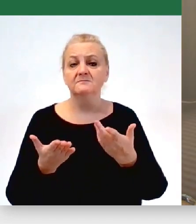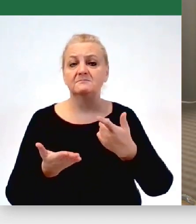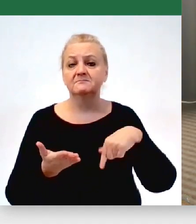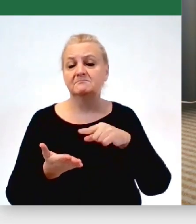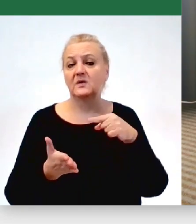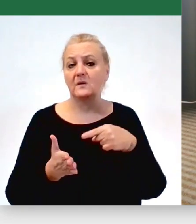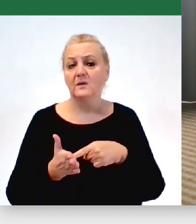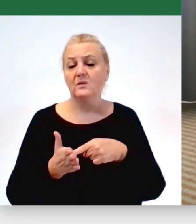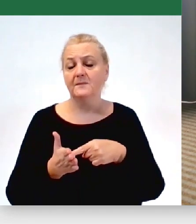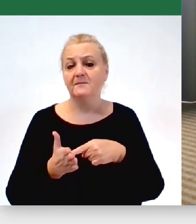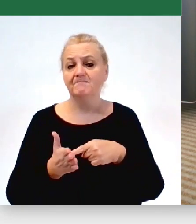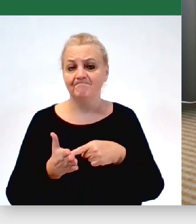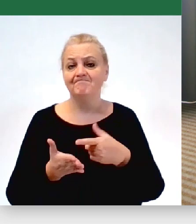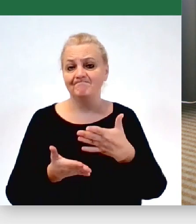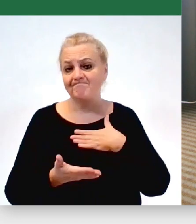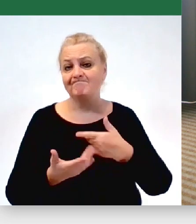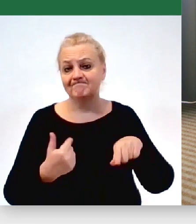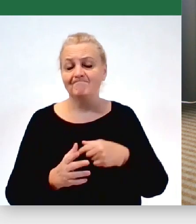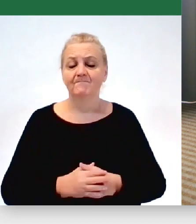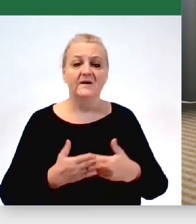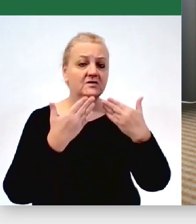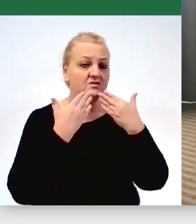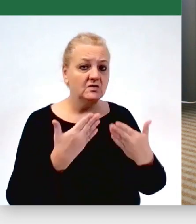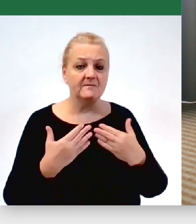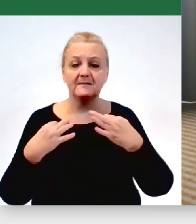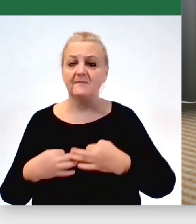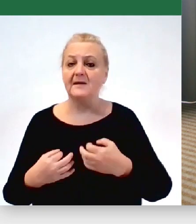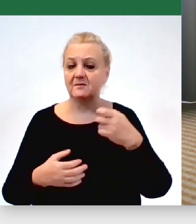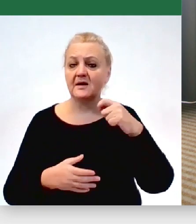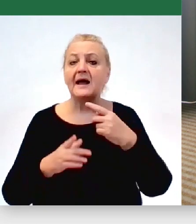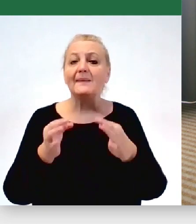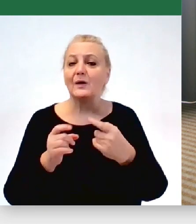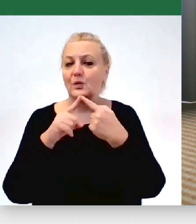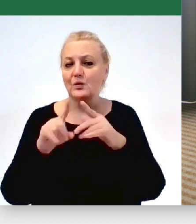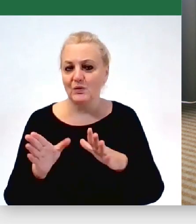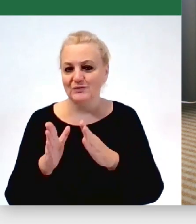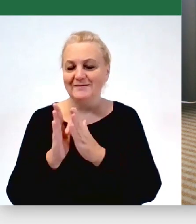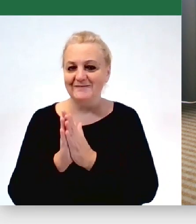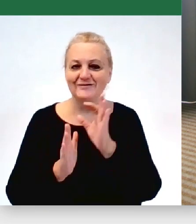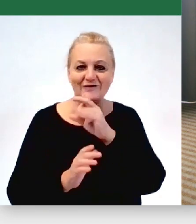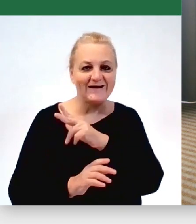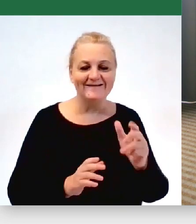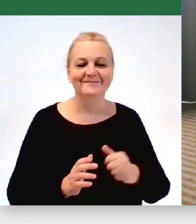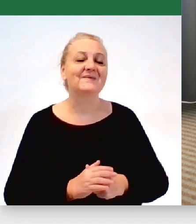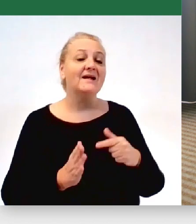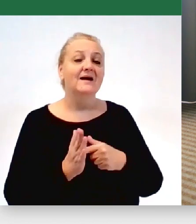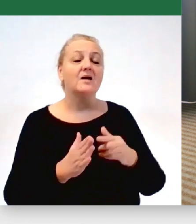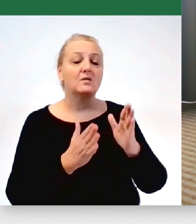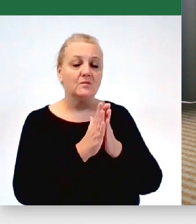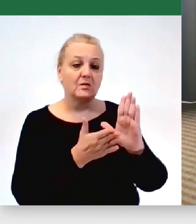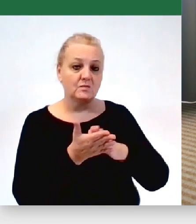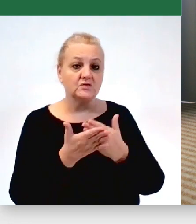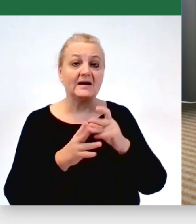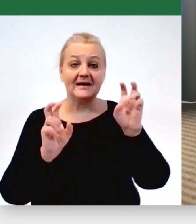tutaj dotykają. Dziękuję Panie Prezydencie, ale już króciutko, tak tak, żeśmy dali szansę. Bo poprosiłeś o przykłady, więc po kryzysie